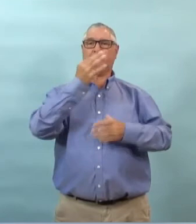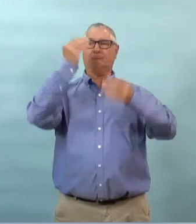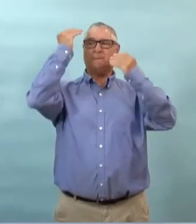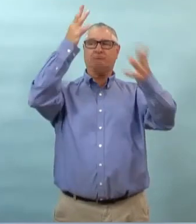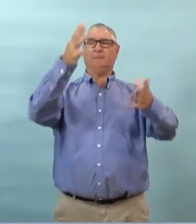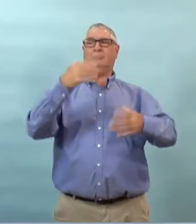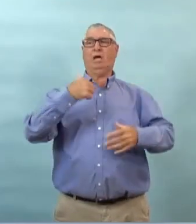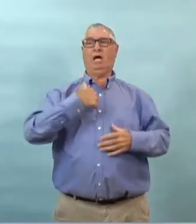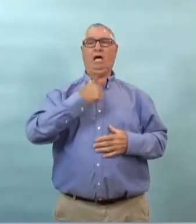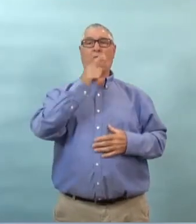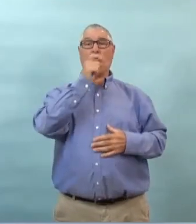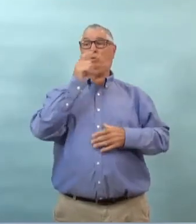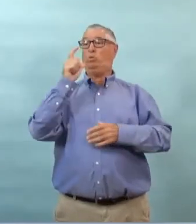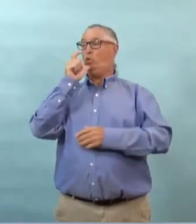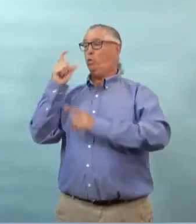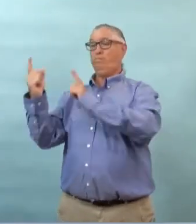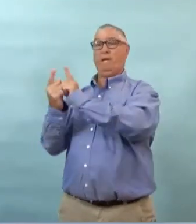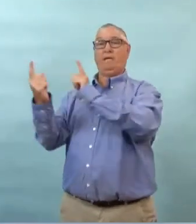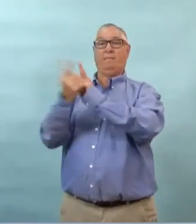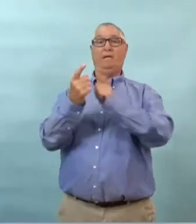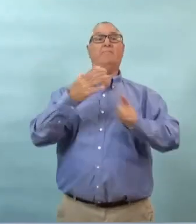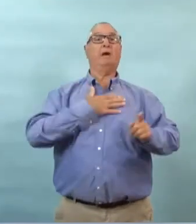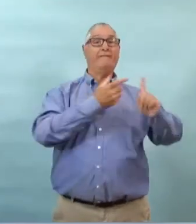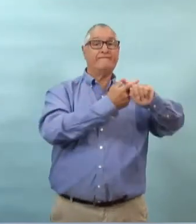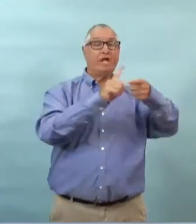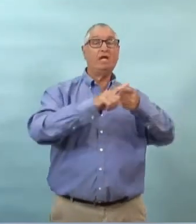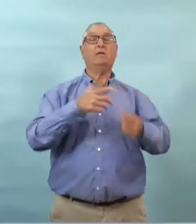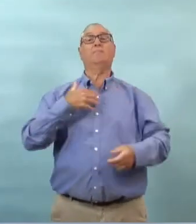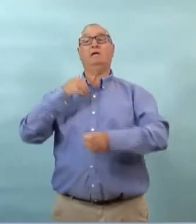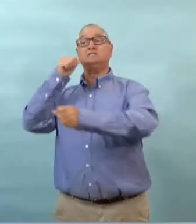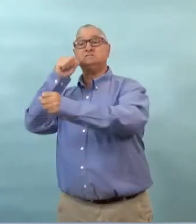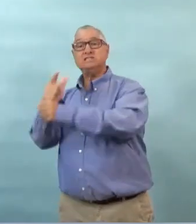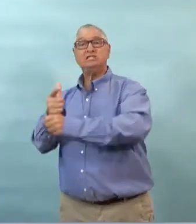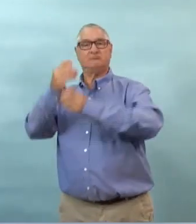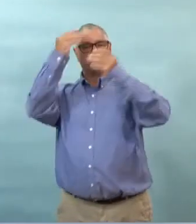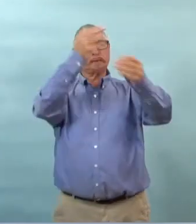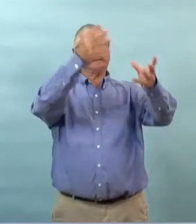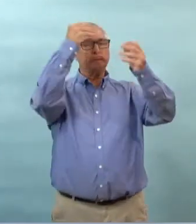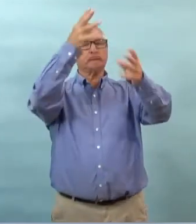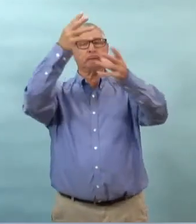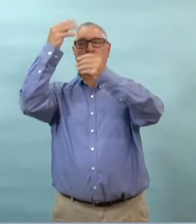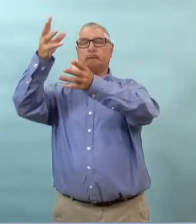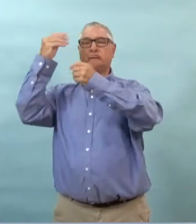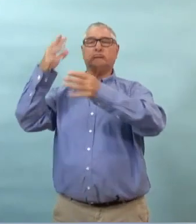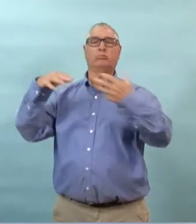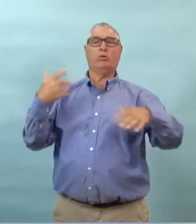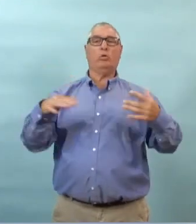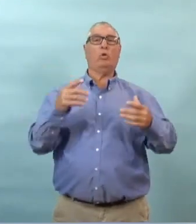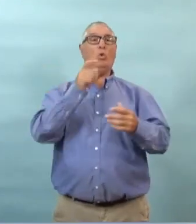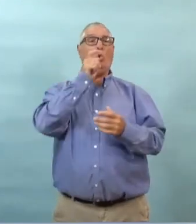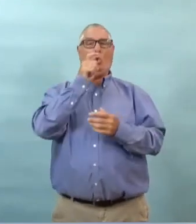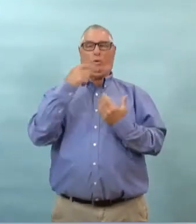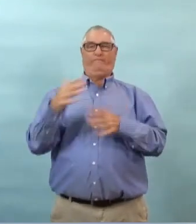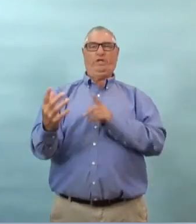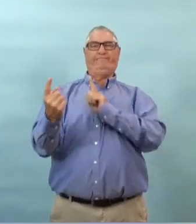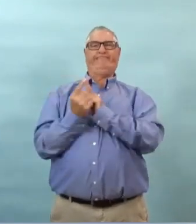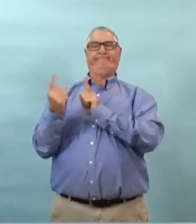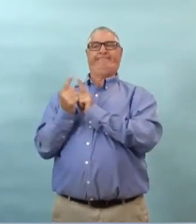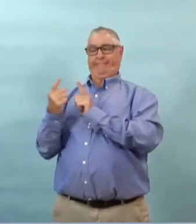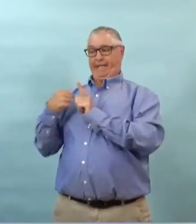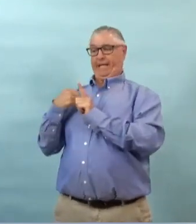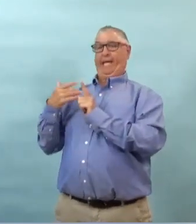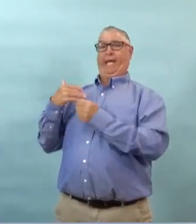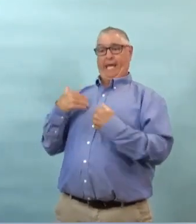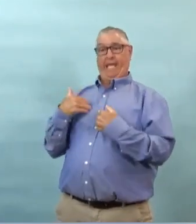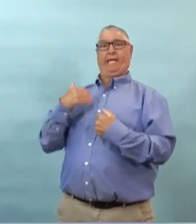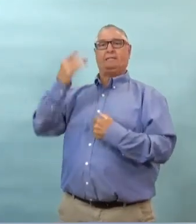ce sont des gens qui nous ont informé vraiment bien de tous les contacts rapprochés qu'ils ont eu avec qui